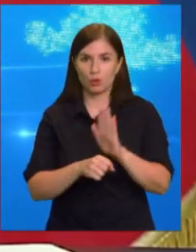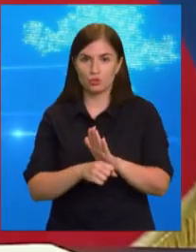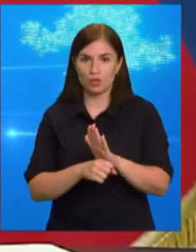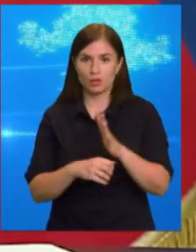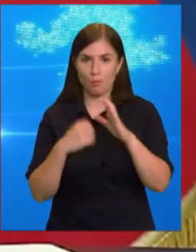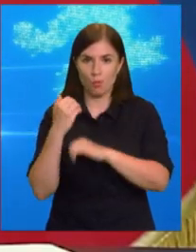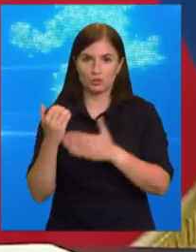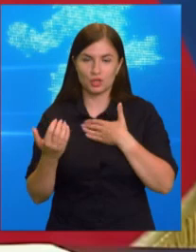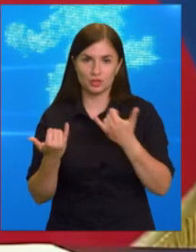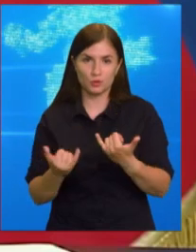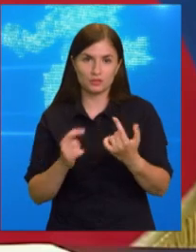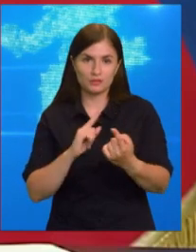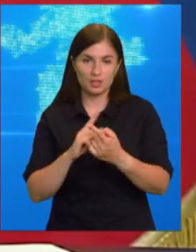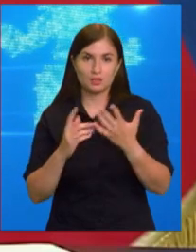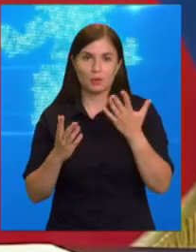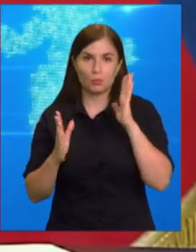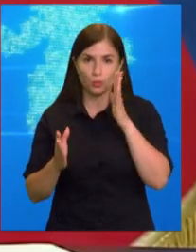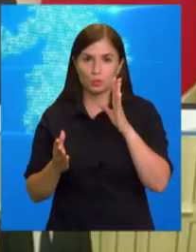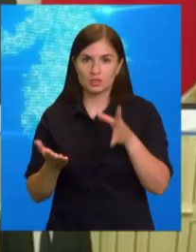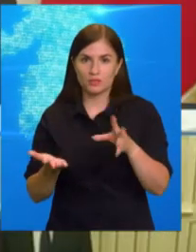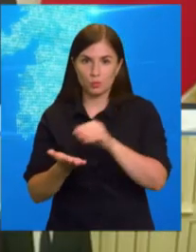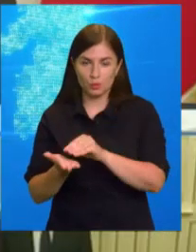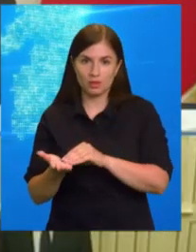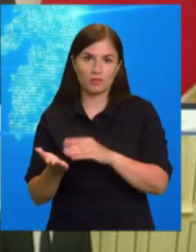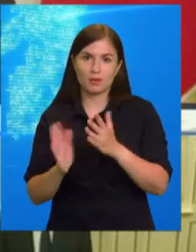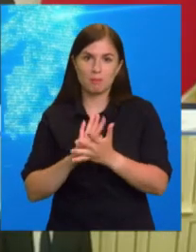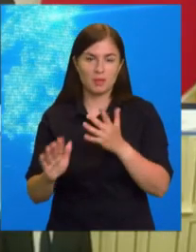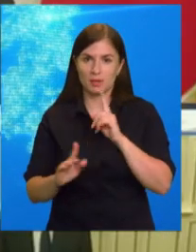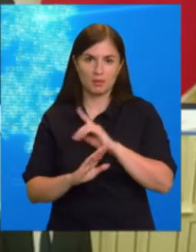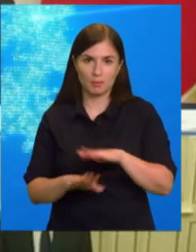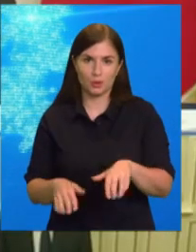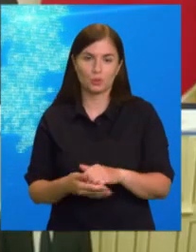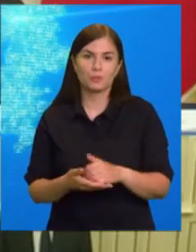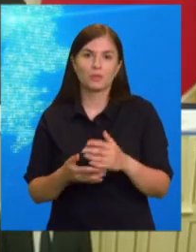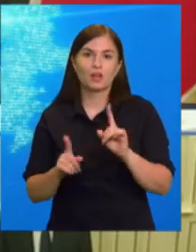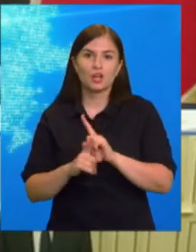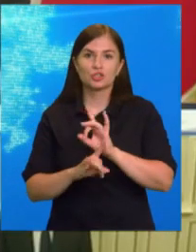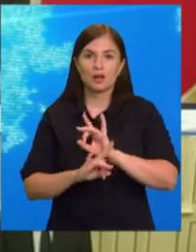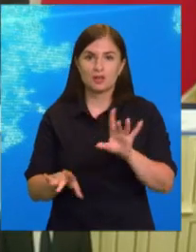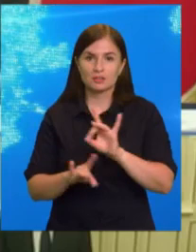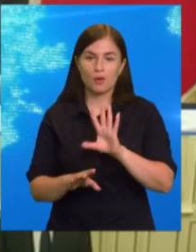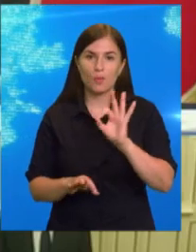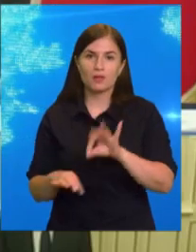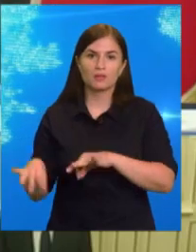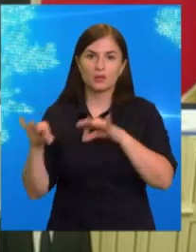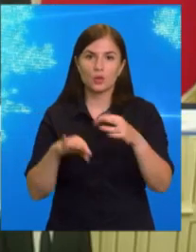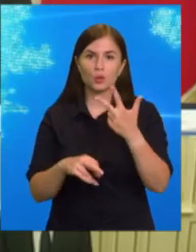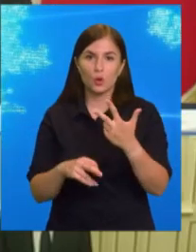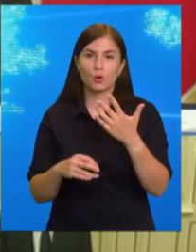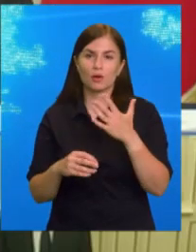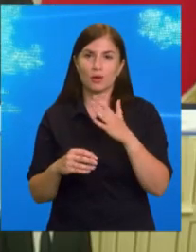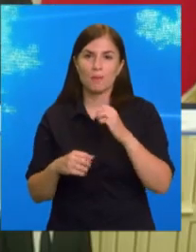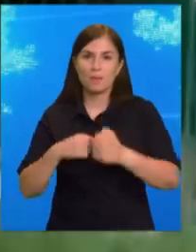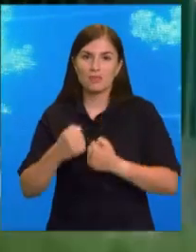сегодняшней встречи будут сформулированы. Мимо этого не пройдут. Рассказан рассказал Далакян и об истории транспортировки трех медвежат из Ханты